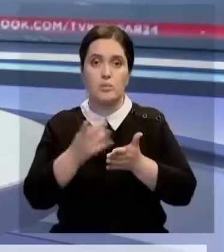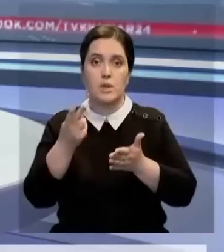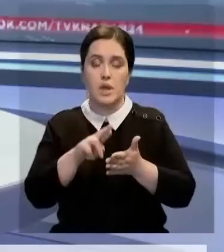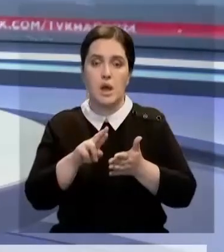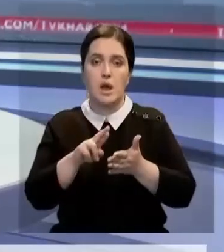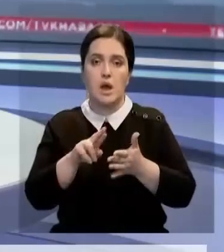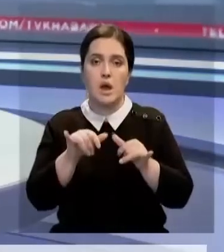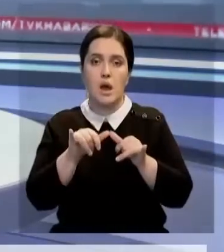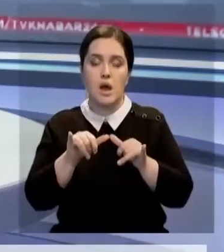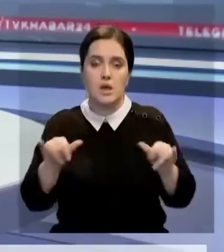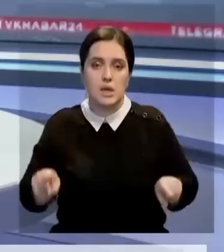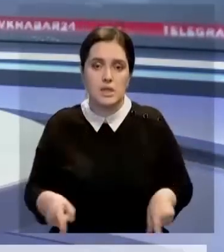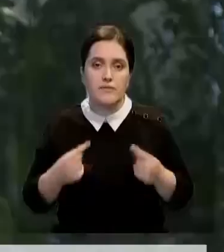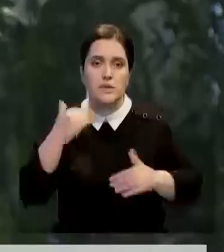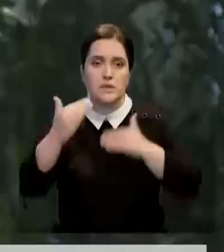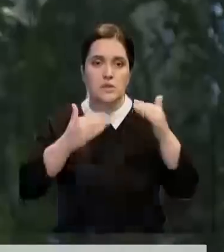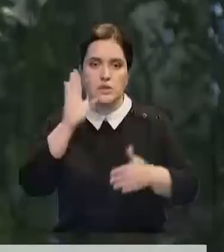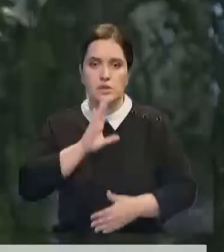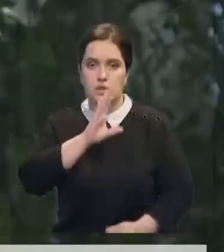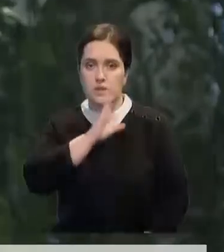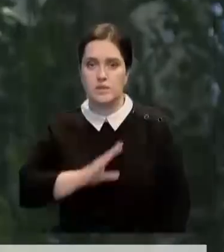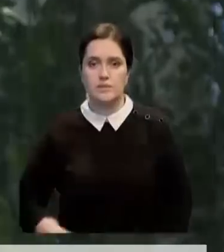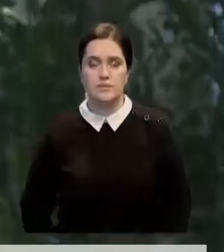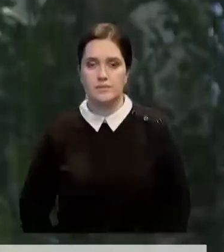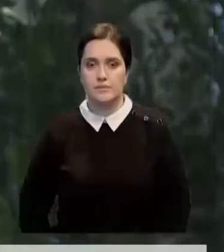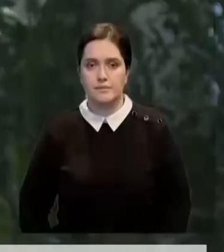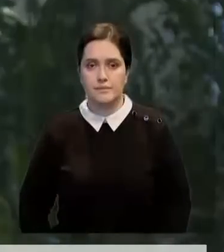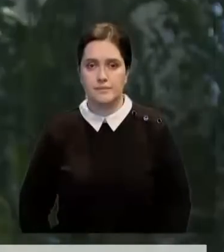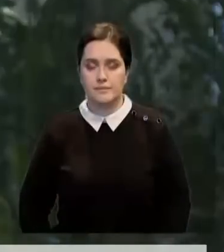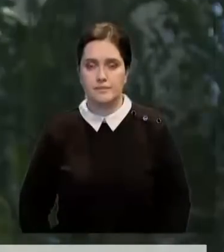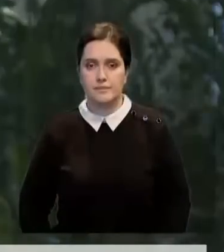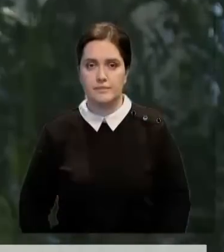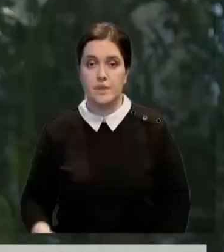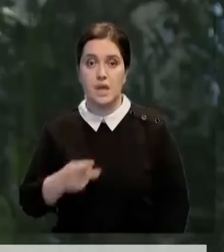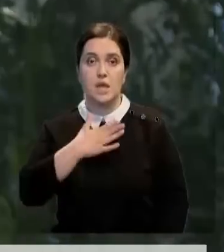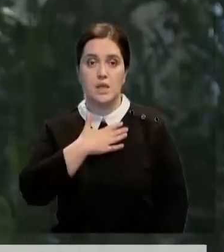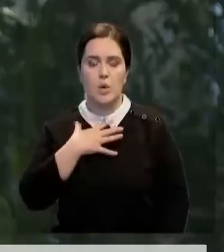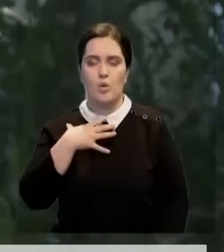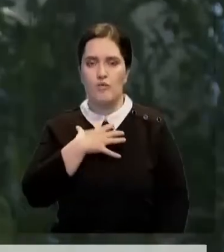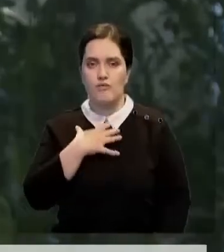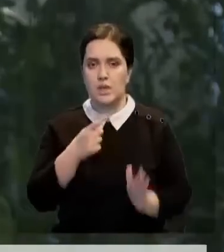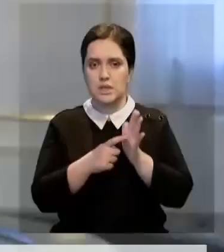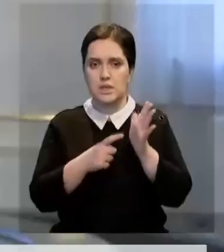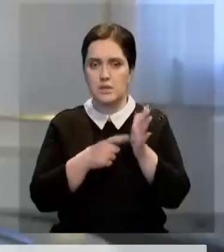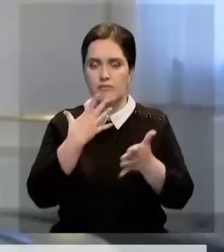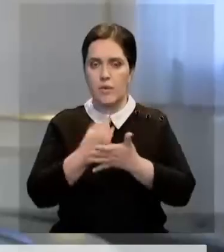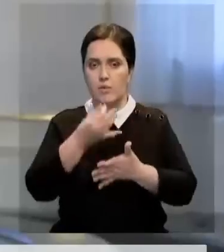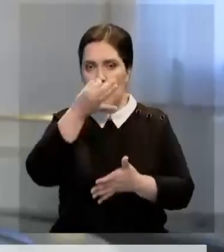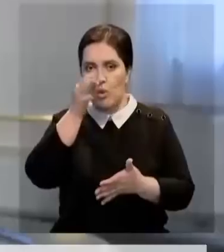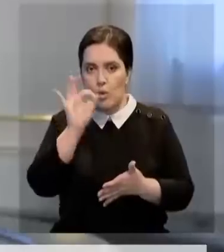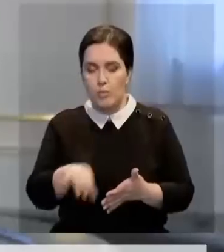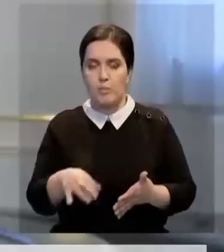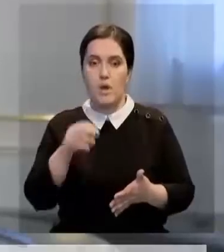всестороннего развития женщин. Для нас чрезвычайно важно делиться своим опытом работы в сфере